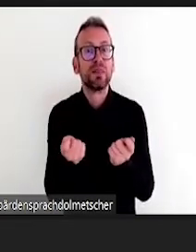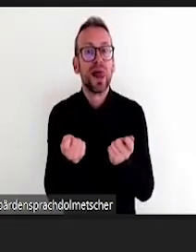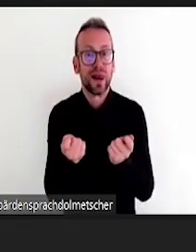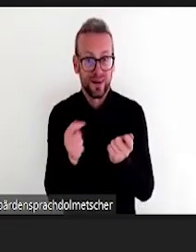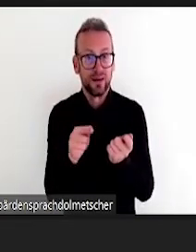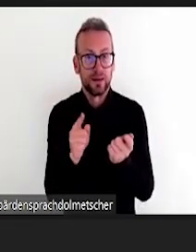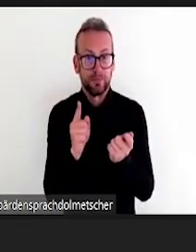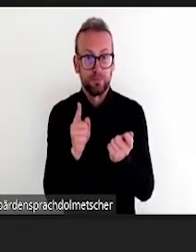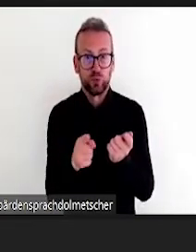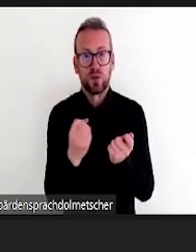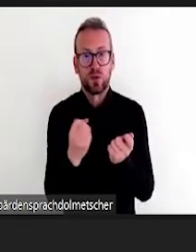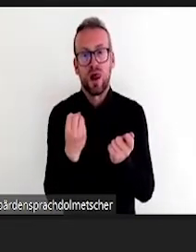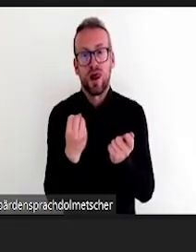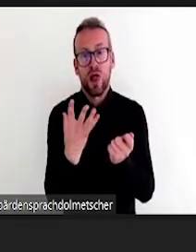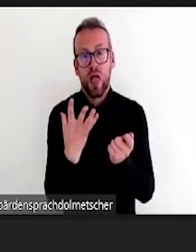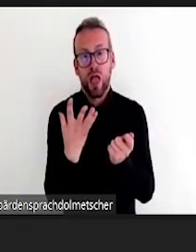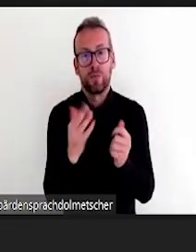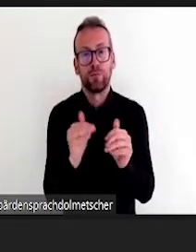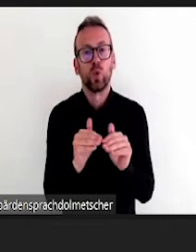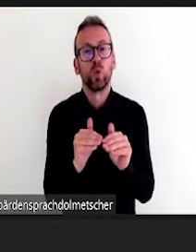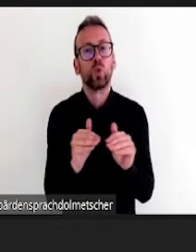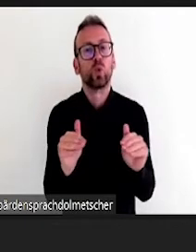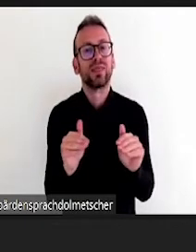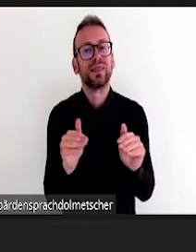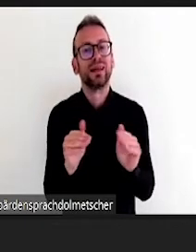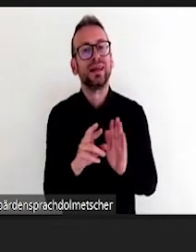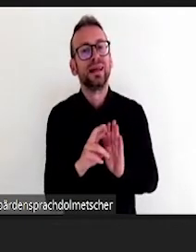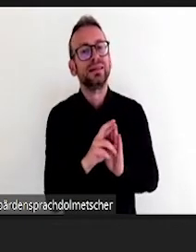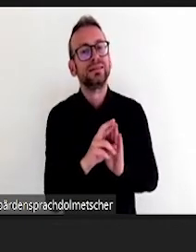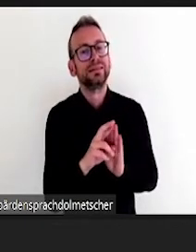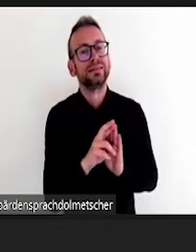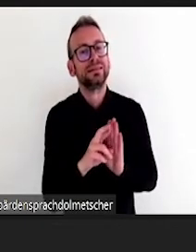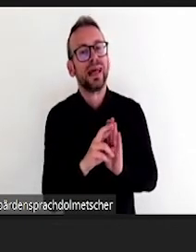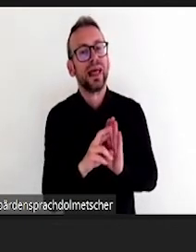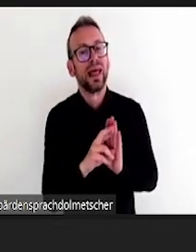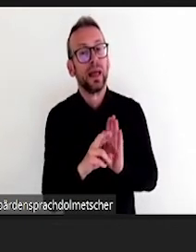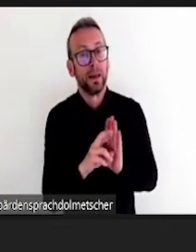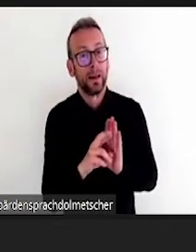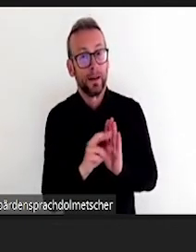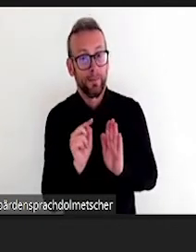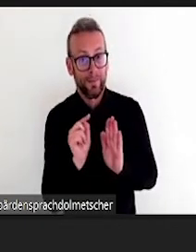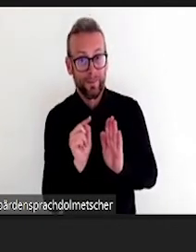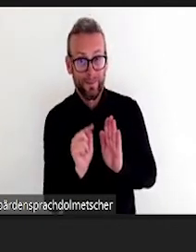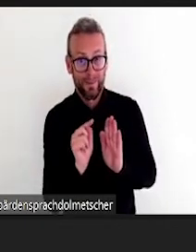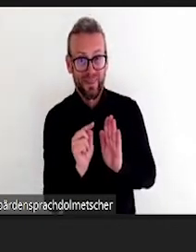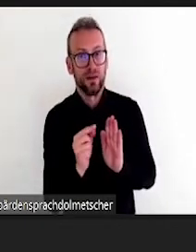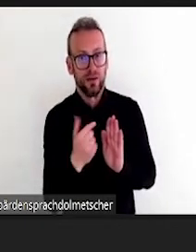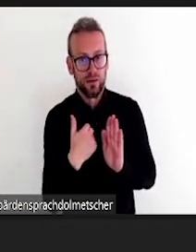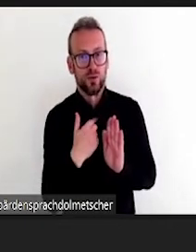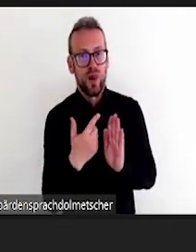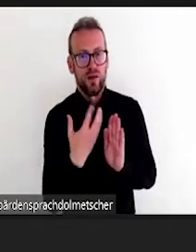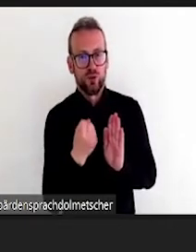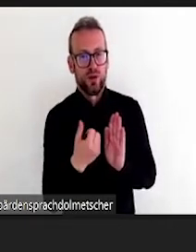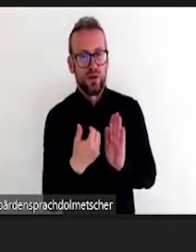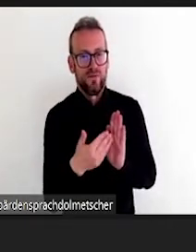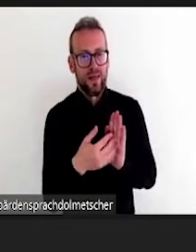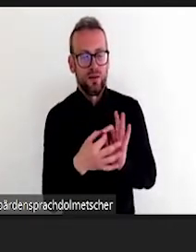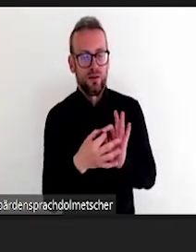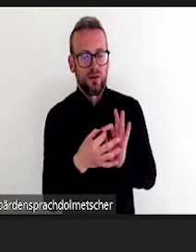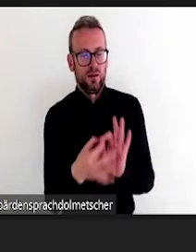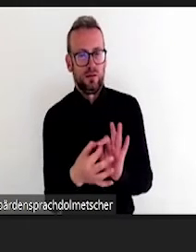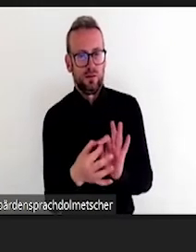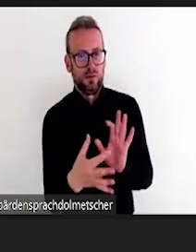und zwar ganz konkret eine Art Vorstufe, bevor es überhaupt an das konkrete Lehren geht, zum Beispiel durch